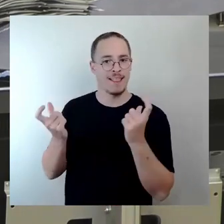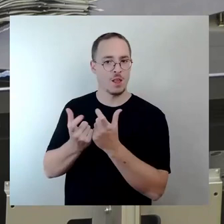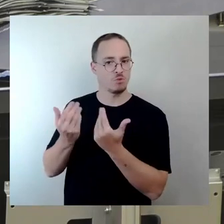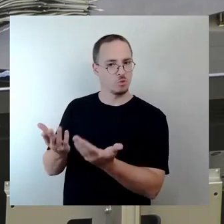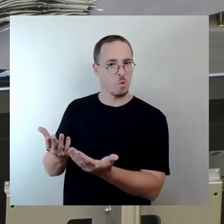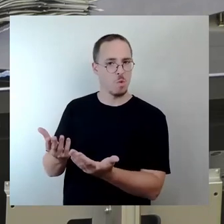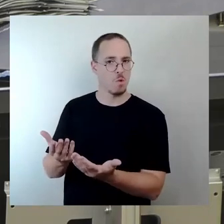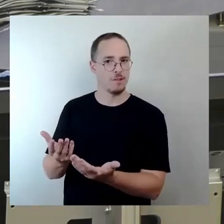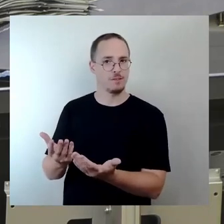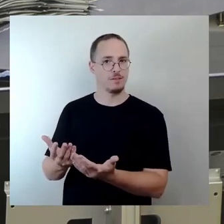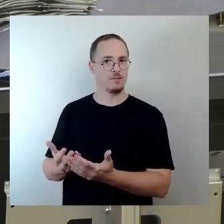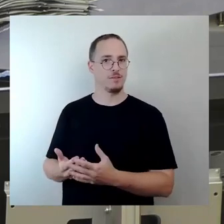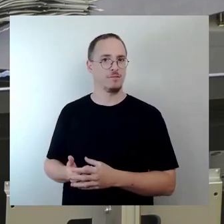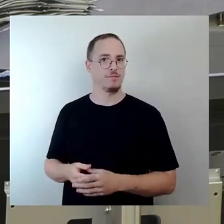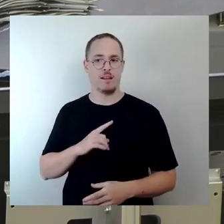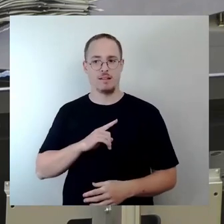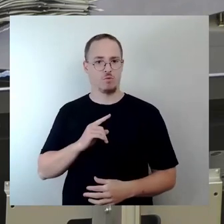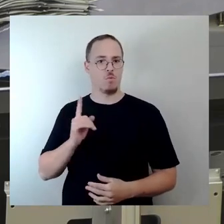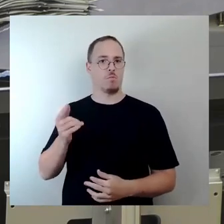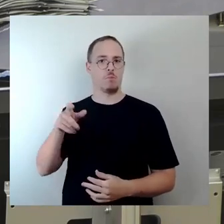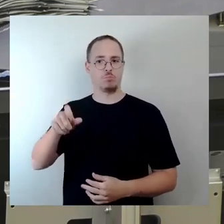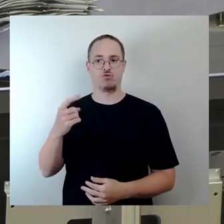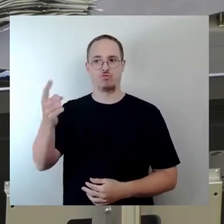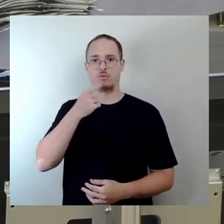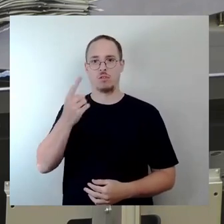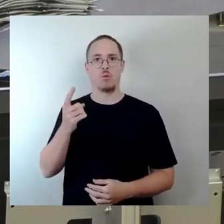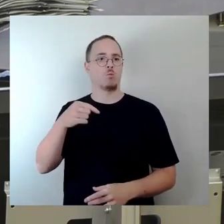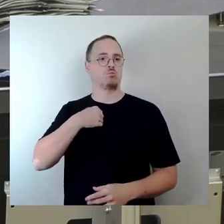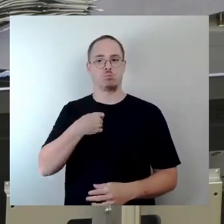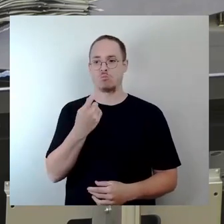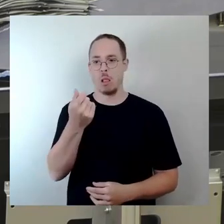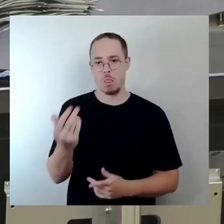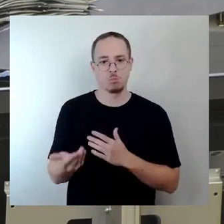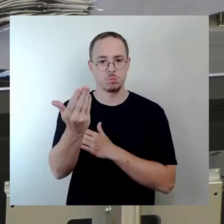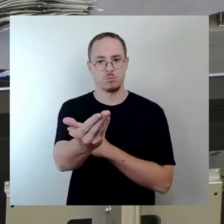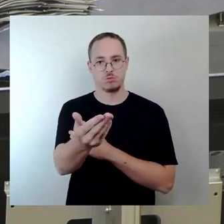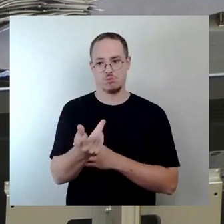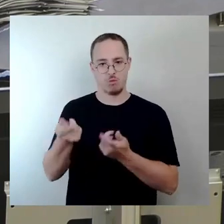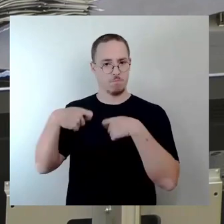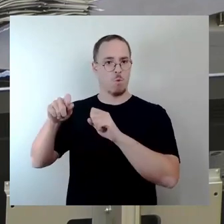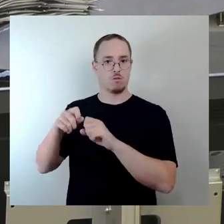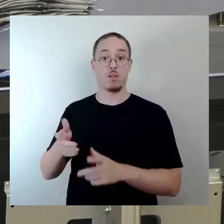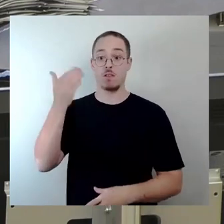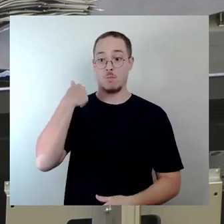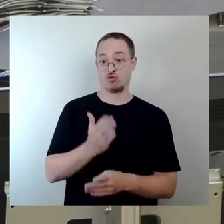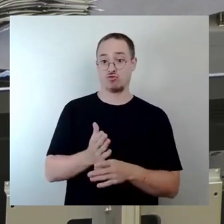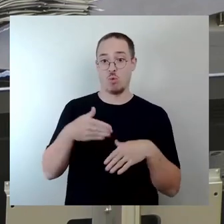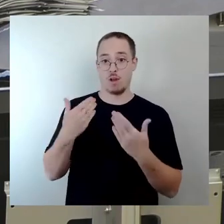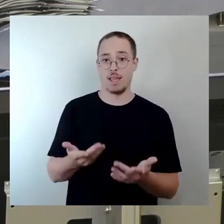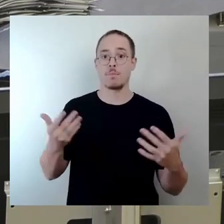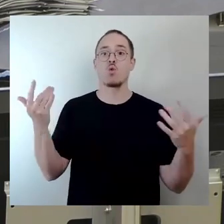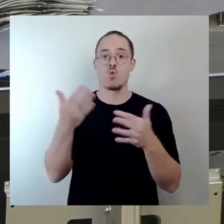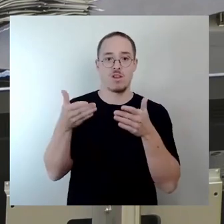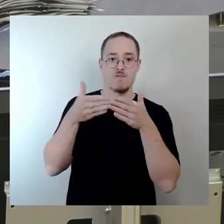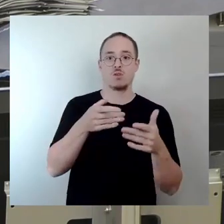Ilken dort einfach mal gesagt habe, ich baue ein Geld, gebe der Stadt Geld, wenn es damals schon Grüne gegeben hätte, der wurde heute noch um Genehmigung